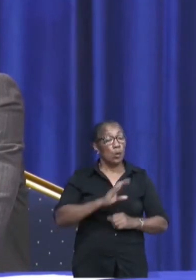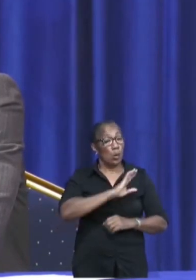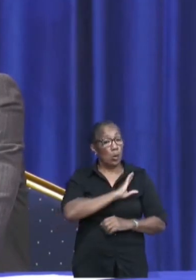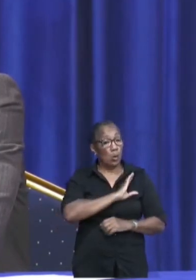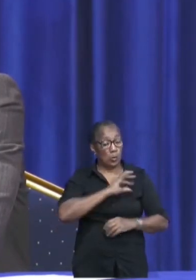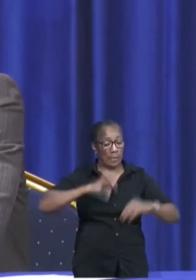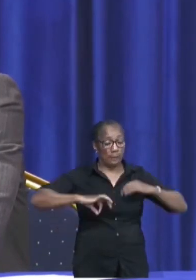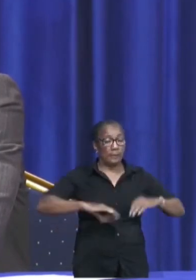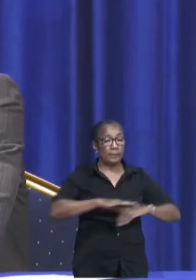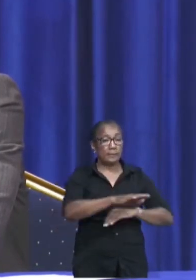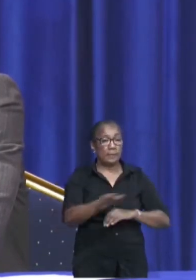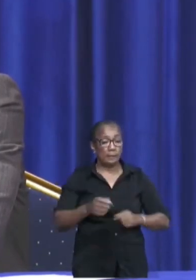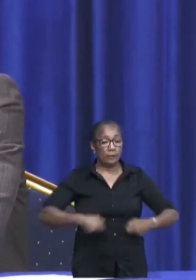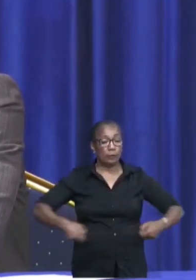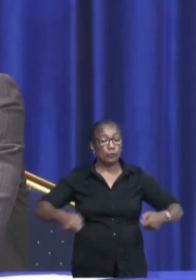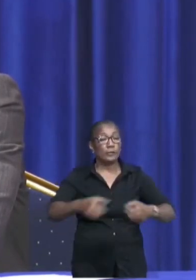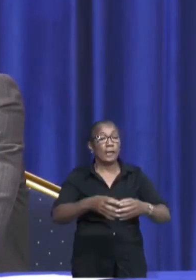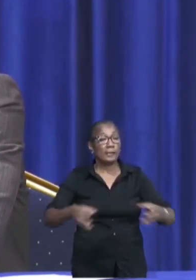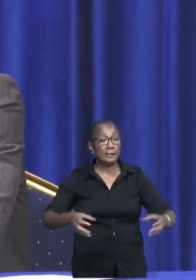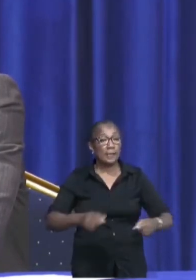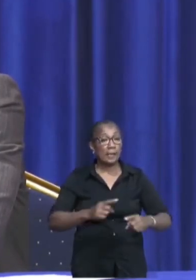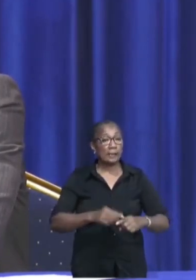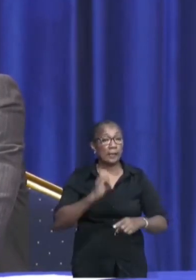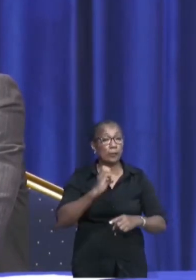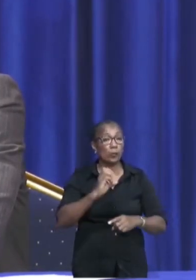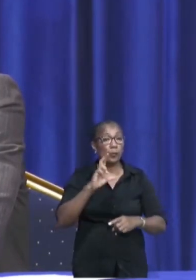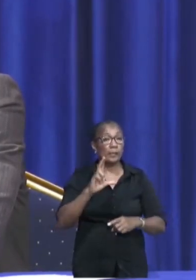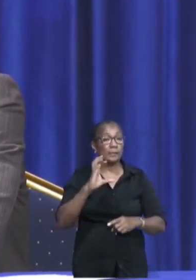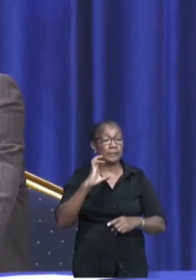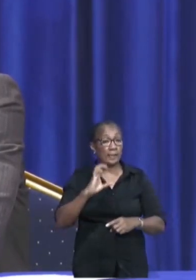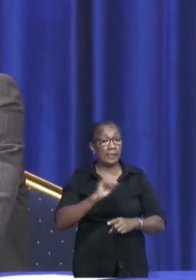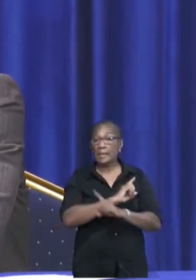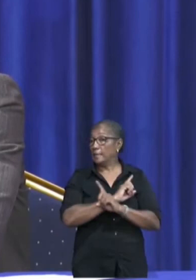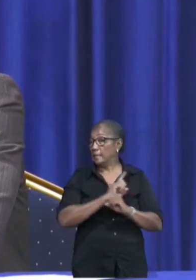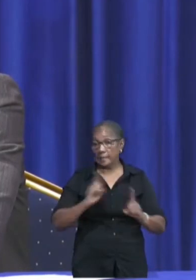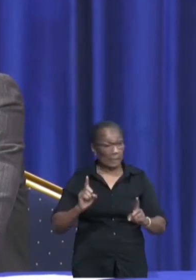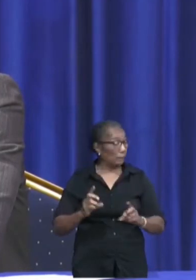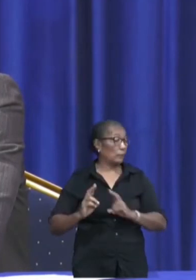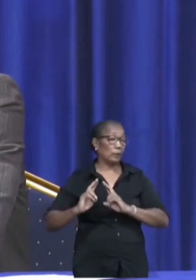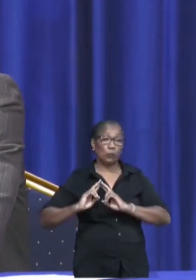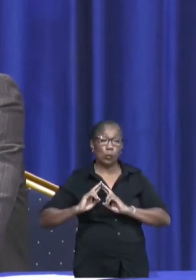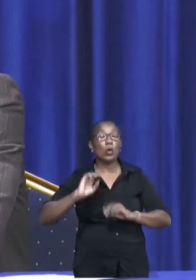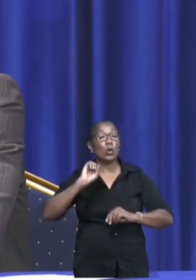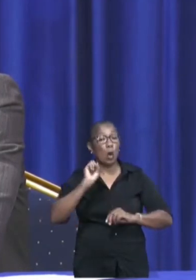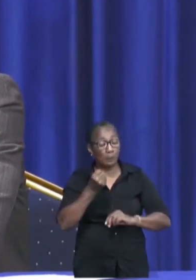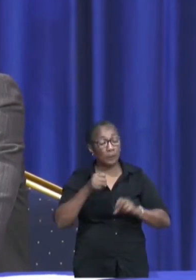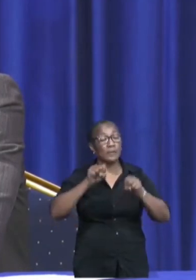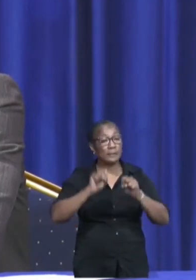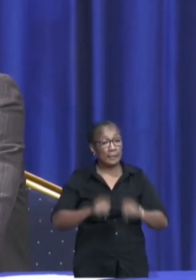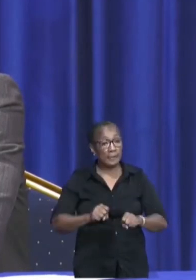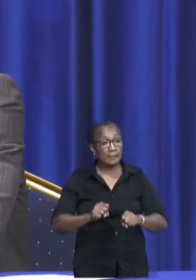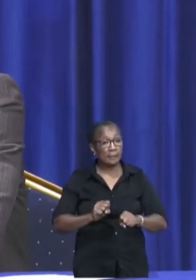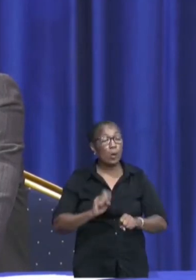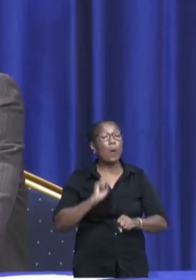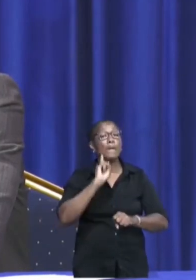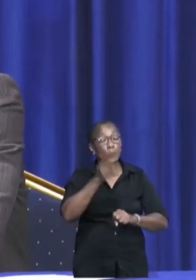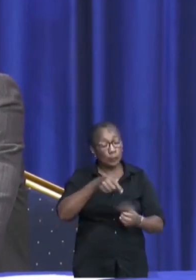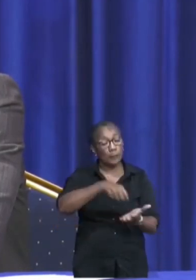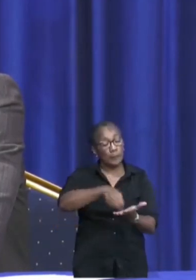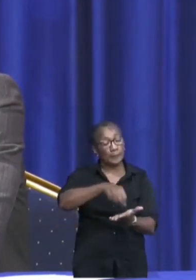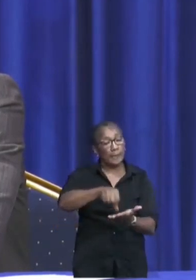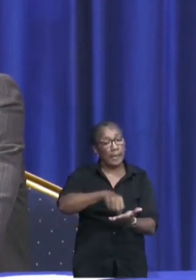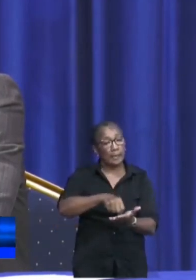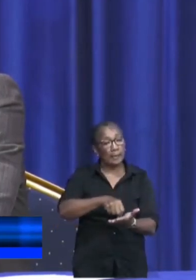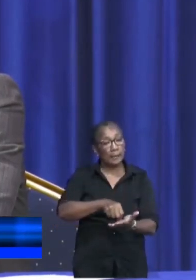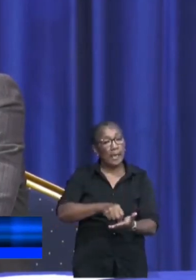zijn de ministeries van SOSAVO en OEC niet de verantwoordelijken om te beslissen als er betaald moet worden